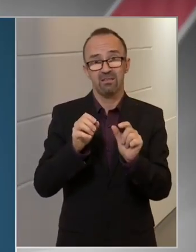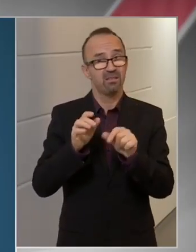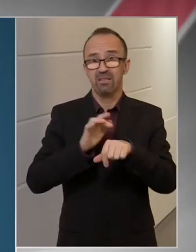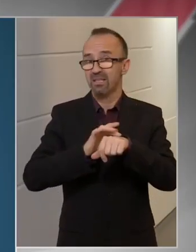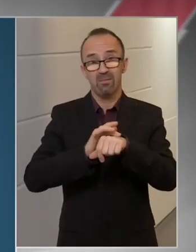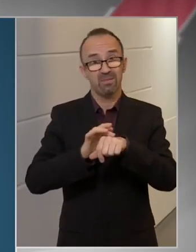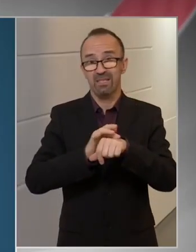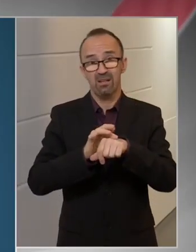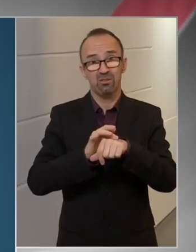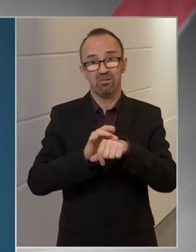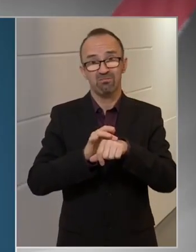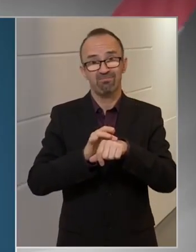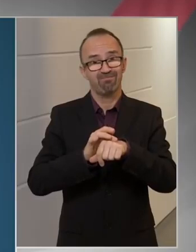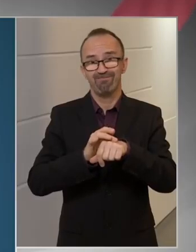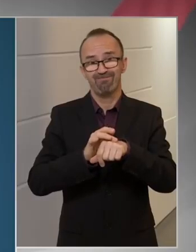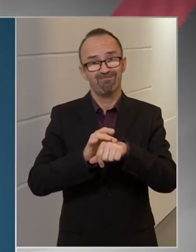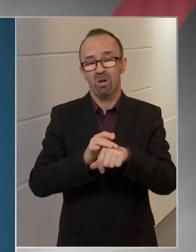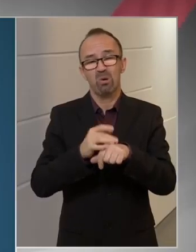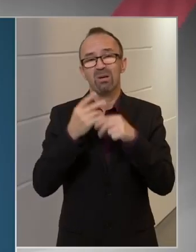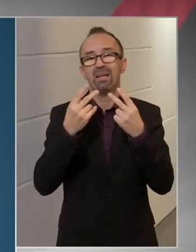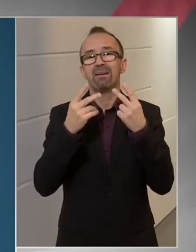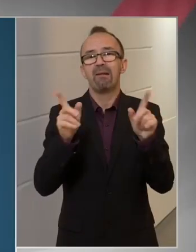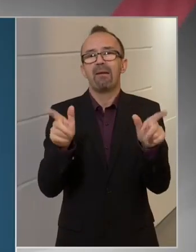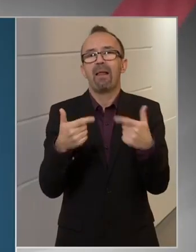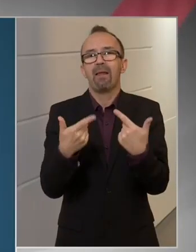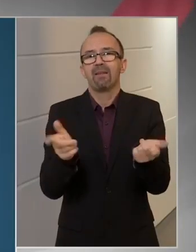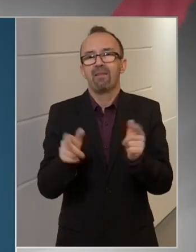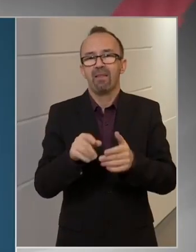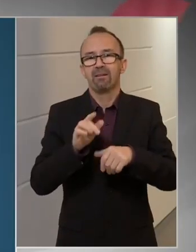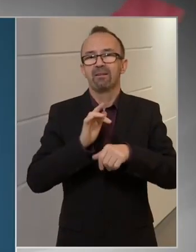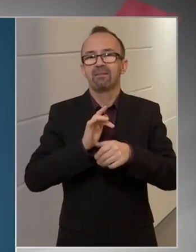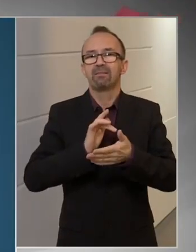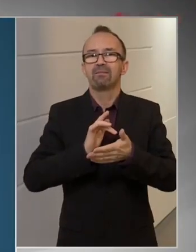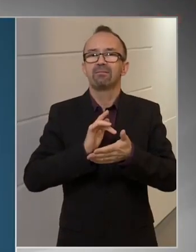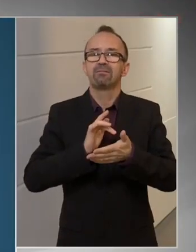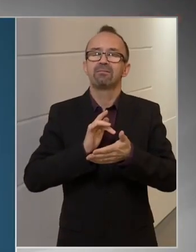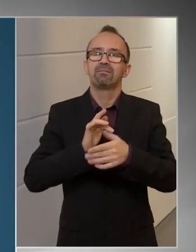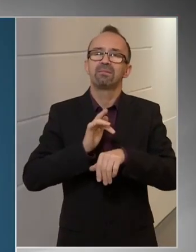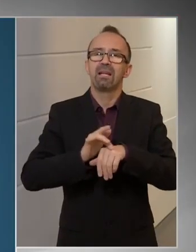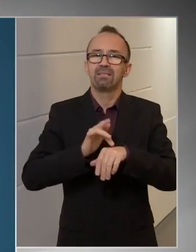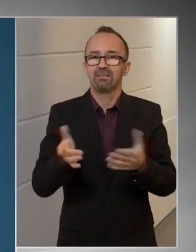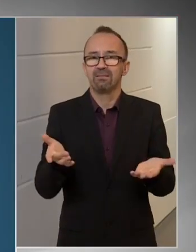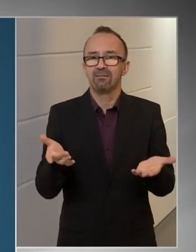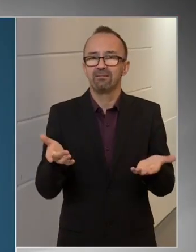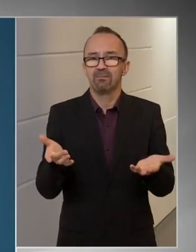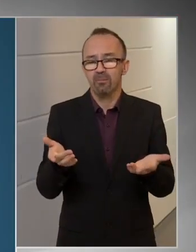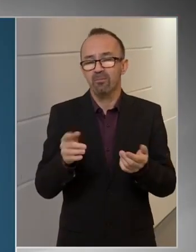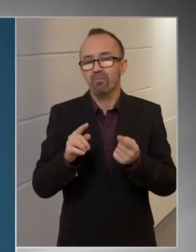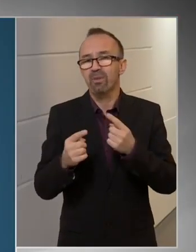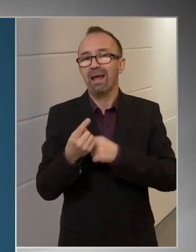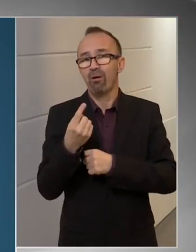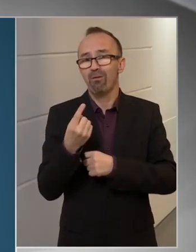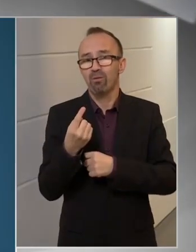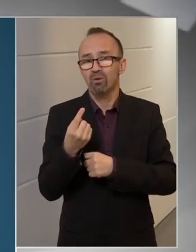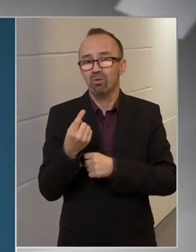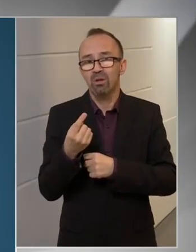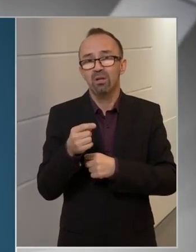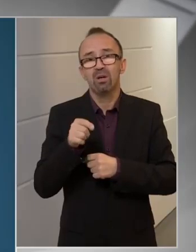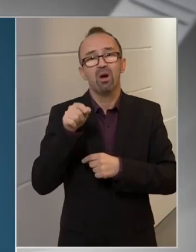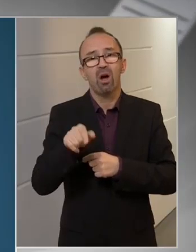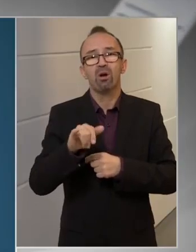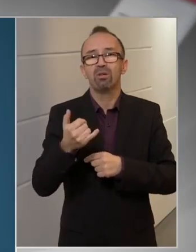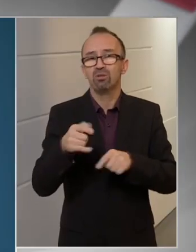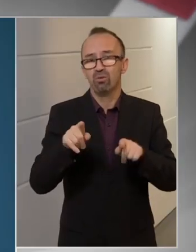színeződik el, akkor nem értékelhető az a teszt, ez is előfordul. És nyilvánvalóan akkor sem